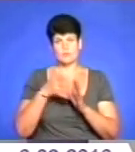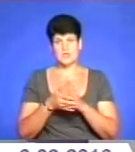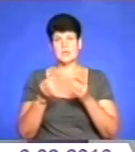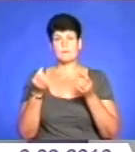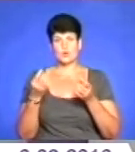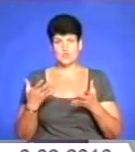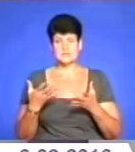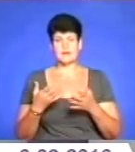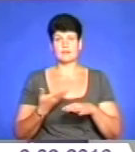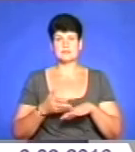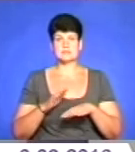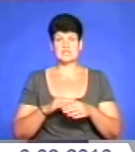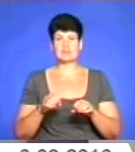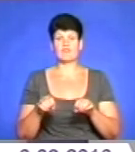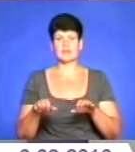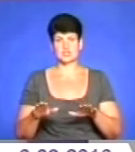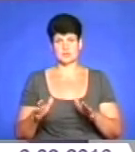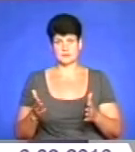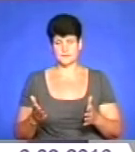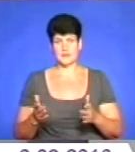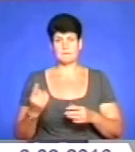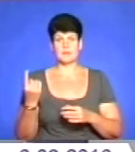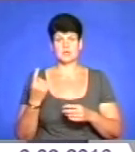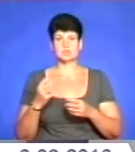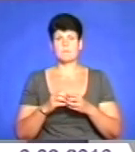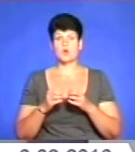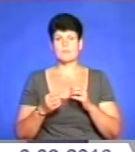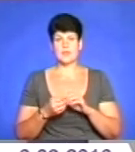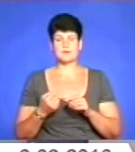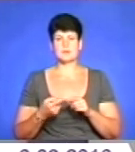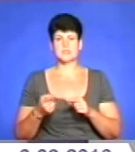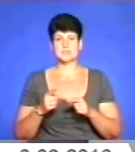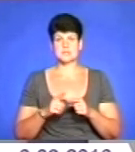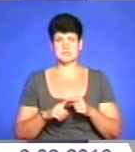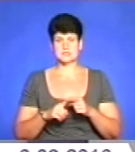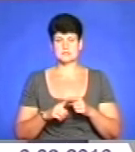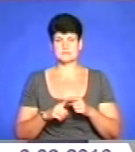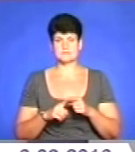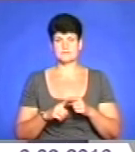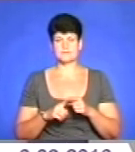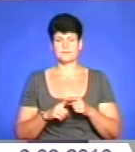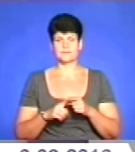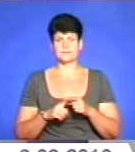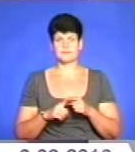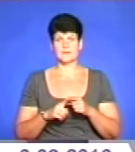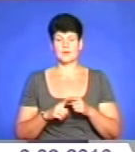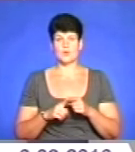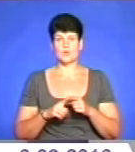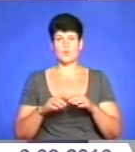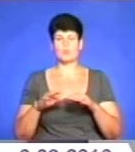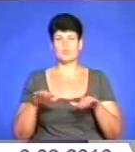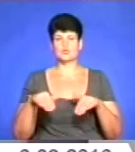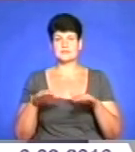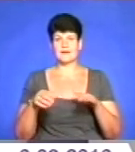в вирішенні. Перша проблема – це аредизація. Це означає опустелювання,